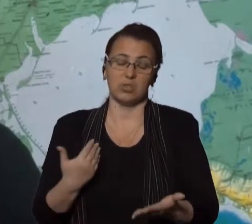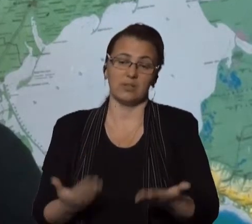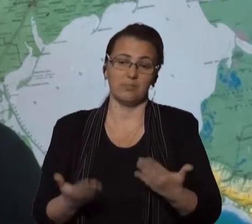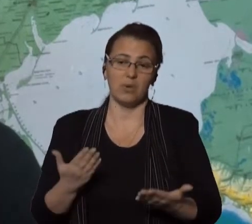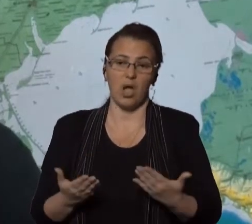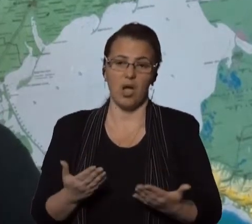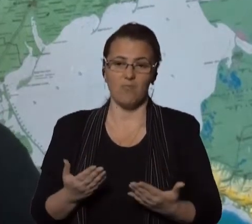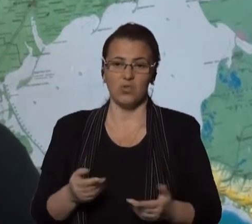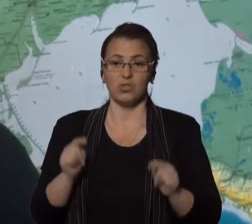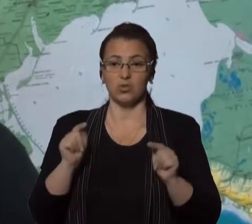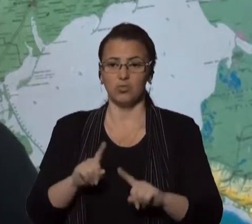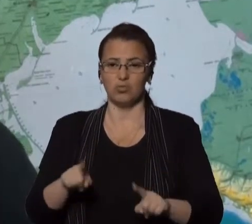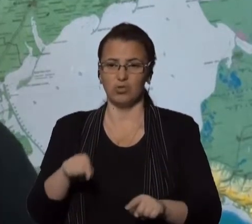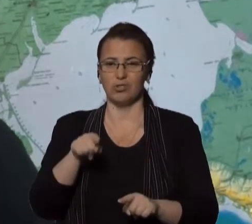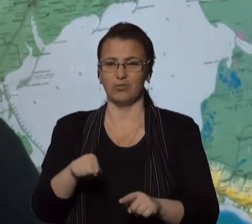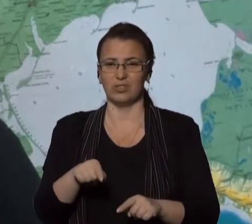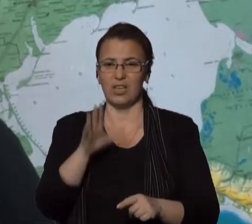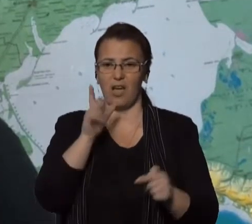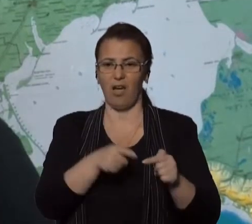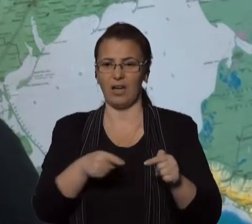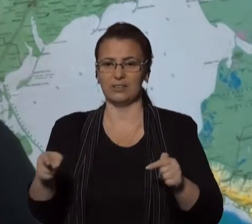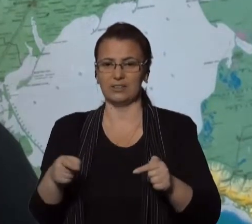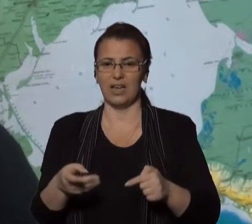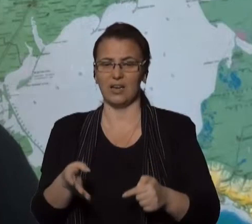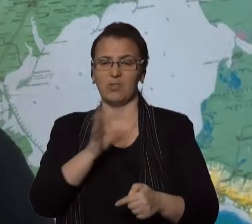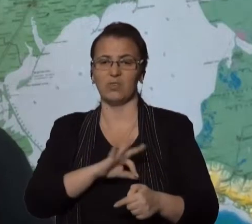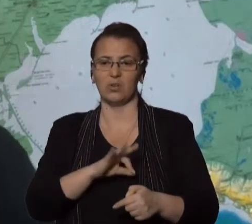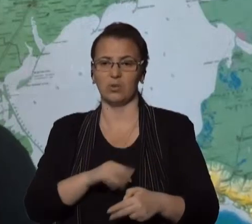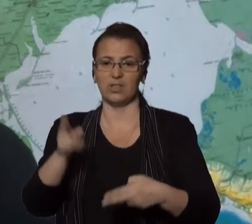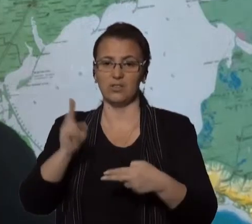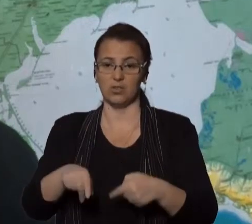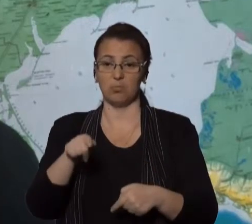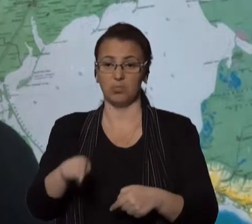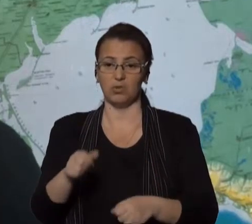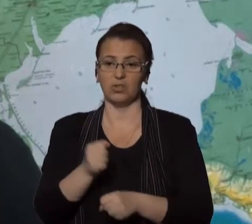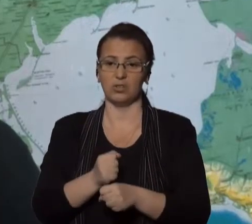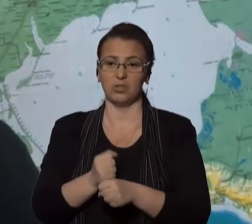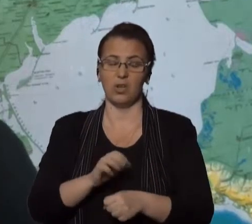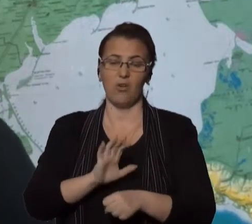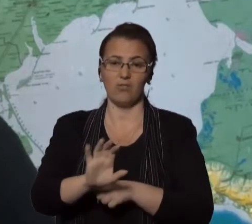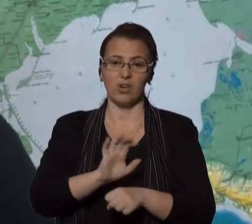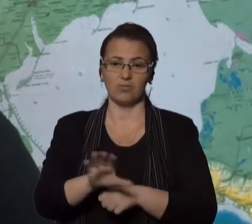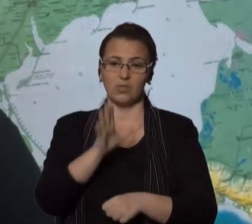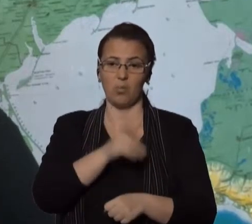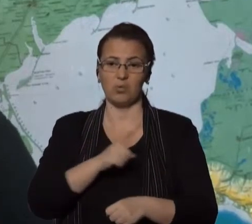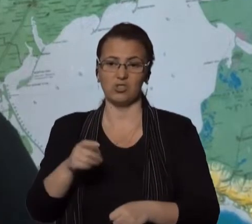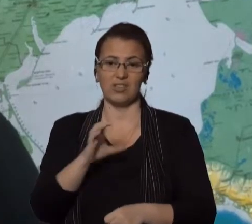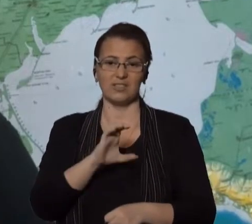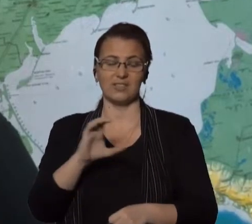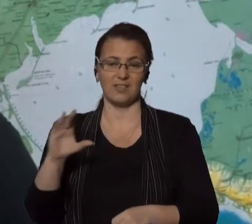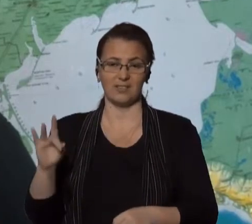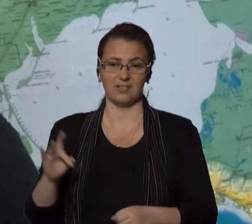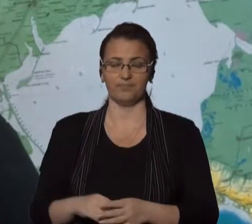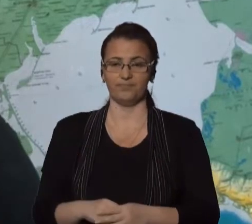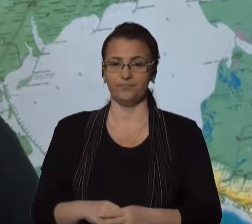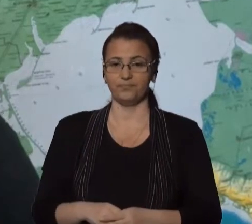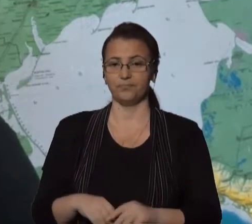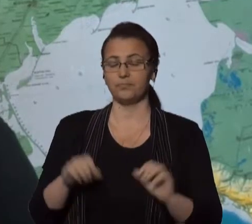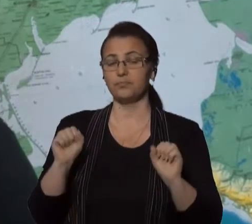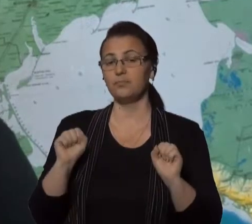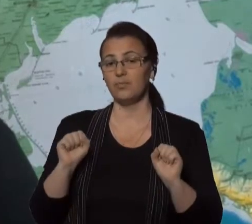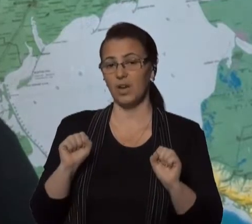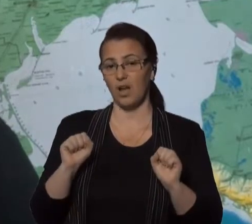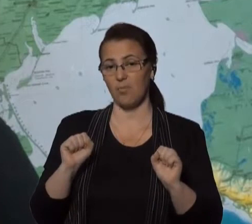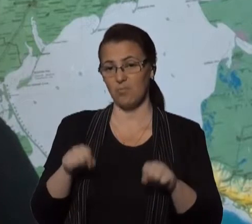вийшов термін їх придатності, бо вони вироблені ще під час Радянського Союзу. І, може,